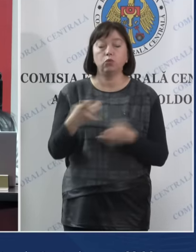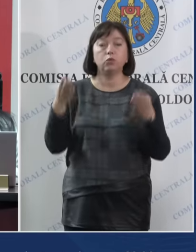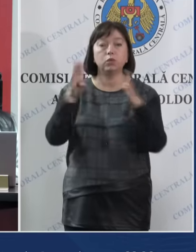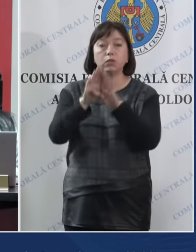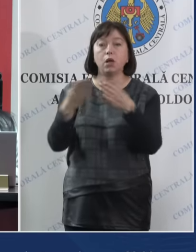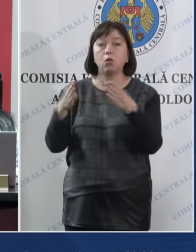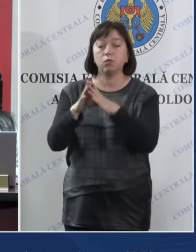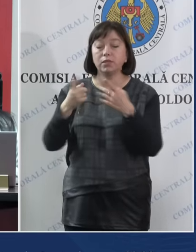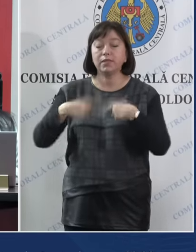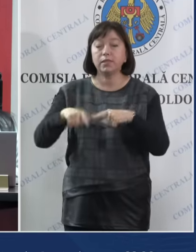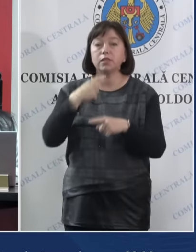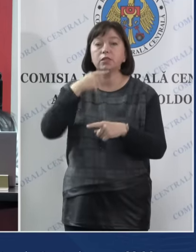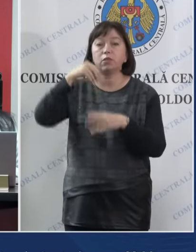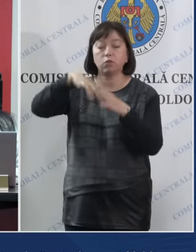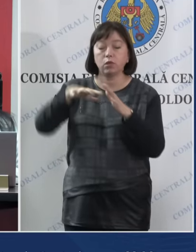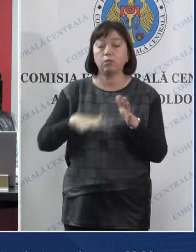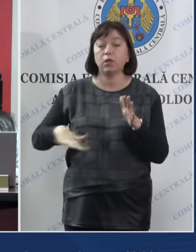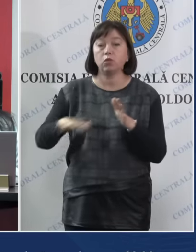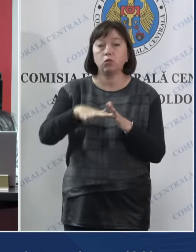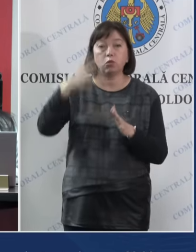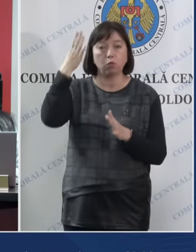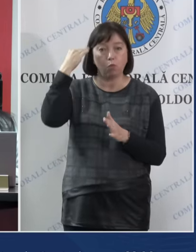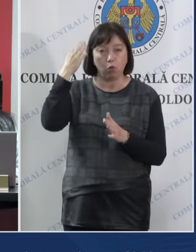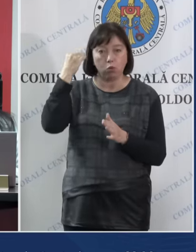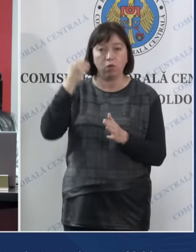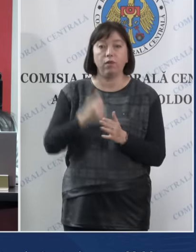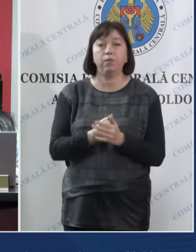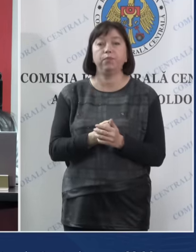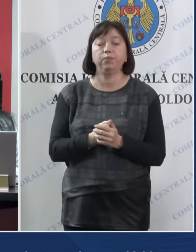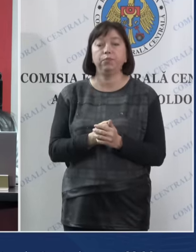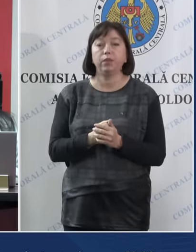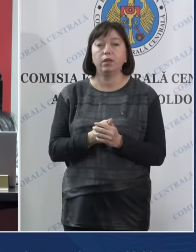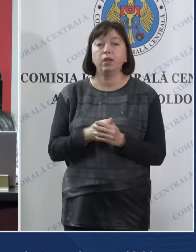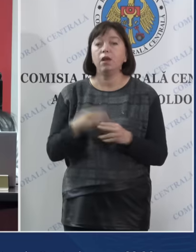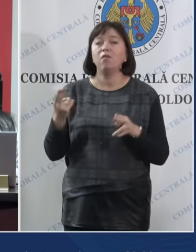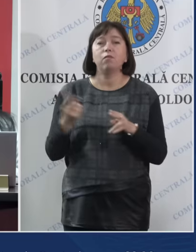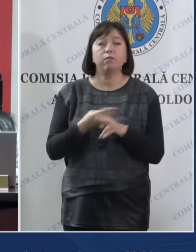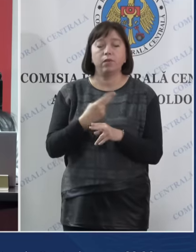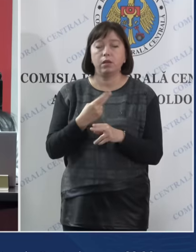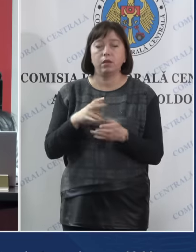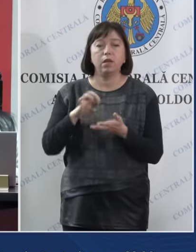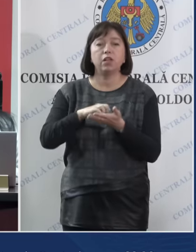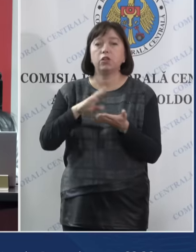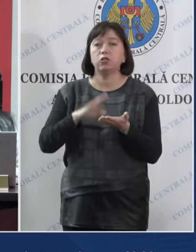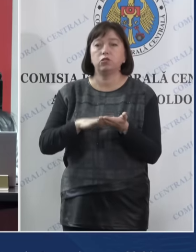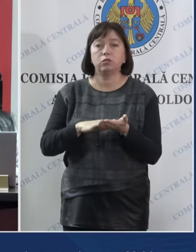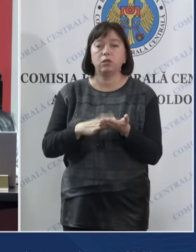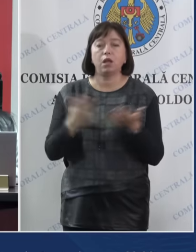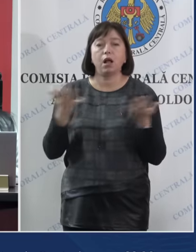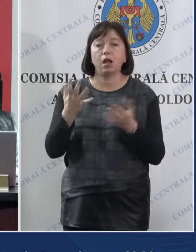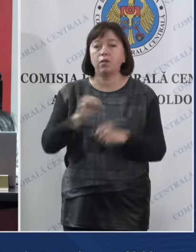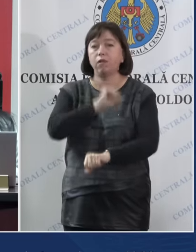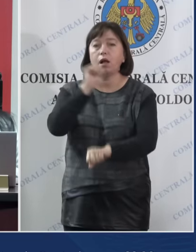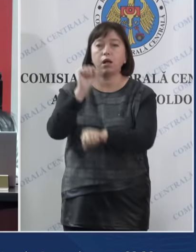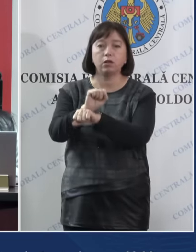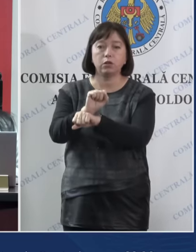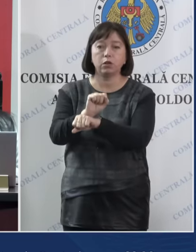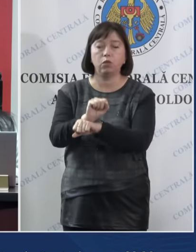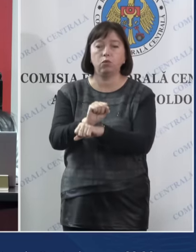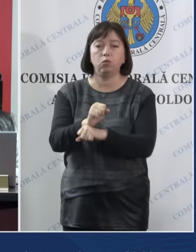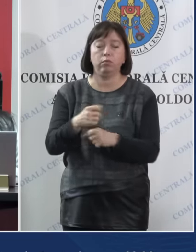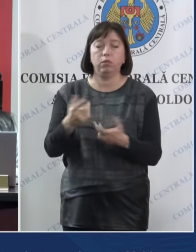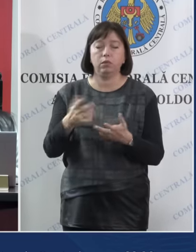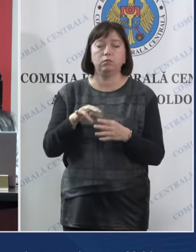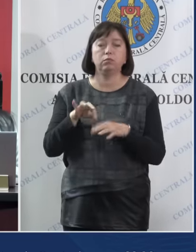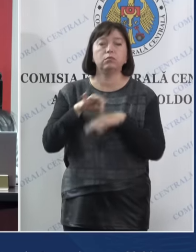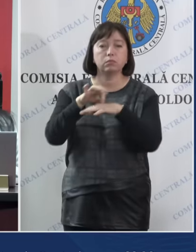închis secțiile de votare de pe teritoriul Republicii Moldova, fără să fie înregistrate întreruperi ale fluxului